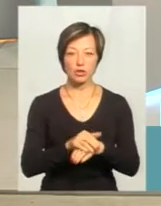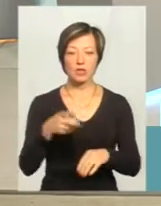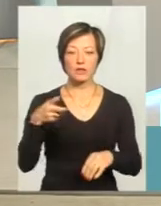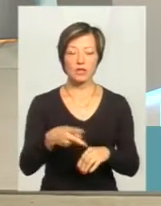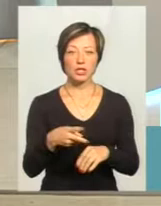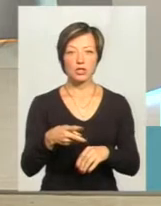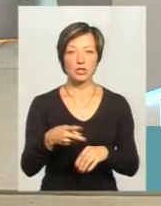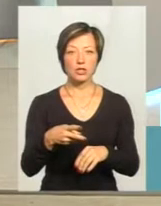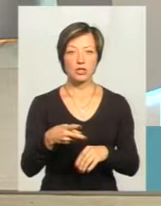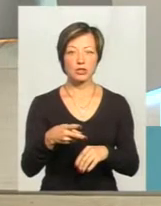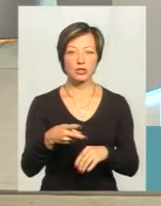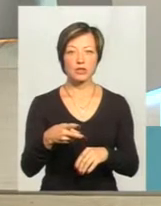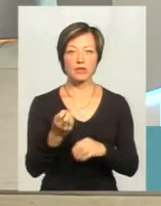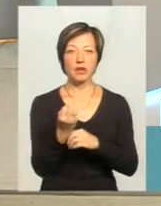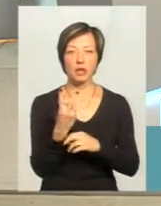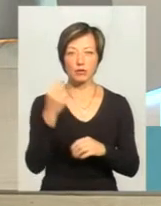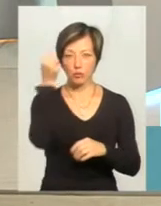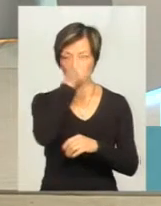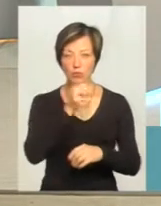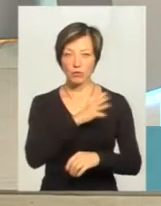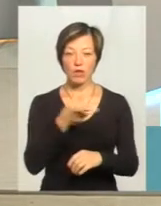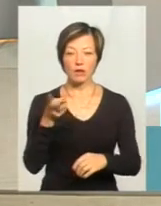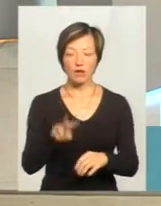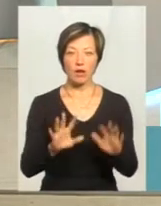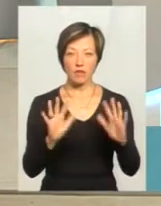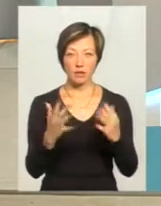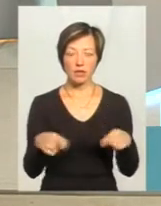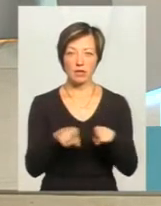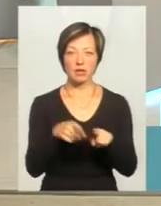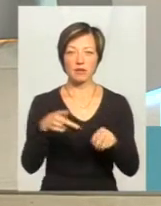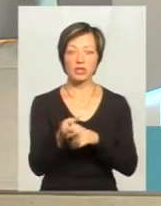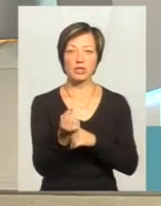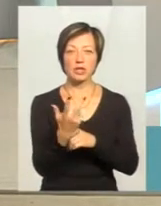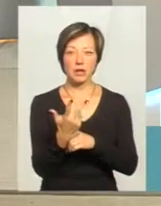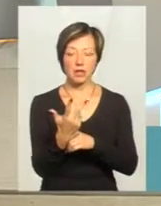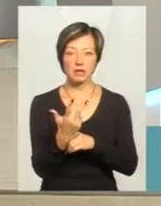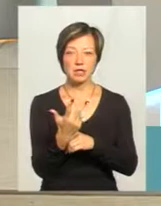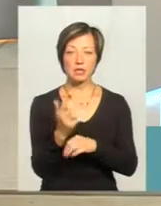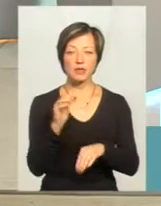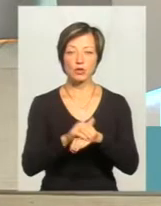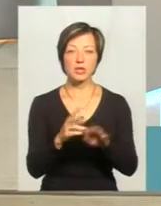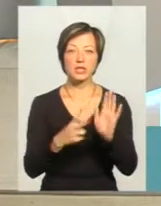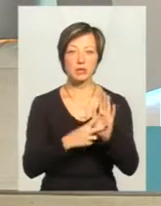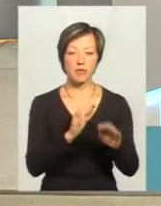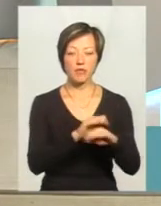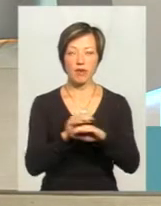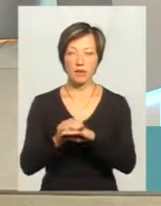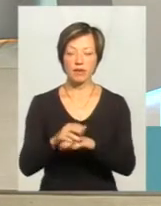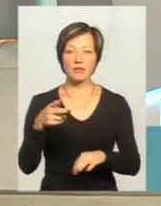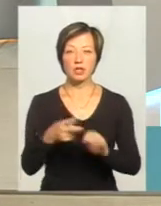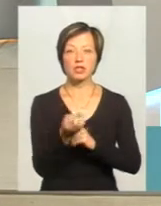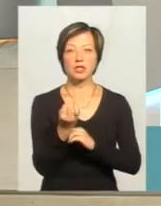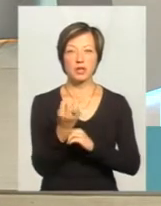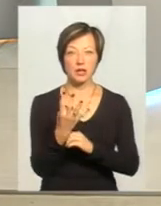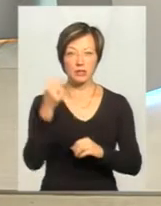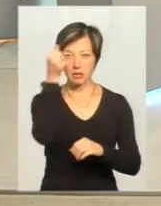2012 році було два випадки таких. У 2013 рік зафіксовано 7 фактів, у 2014